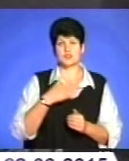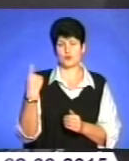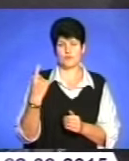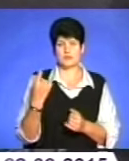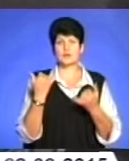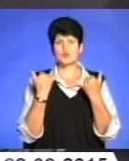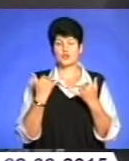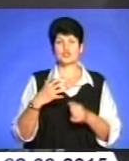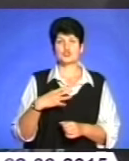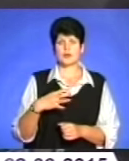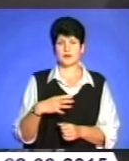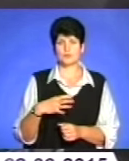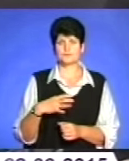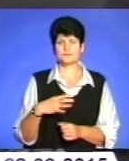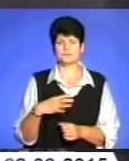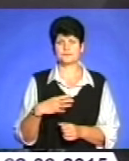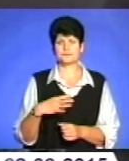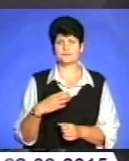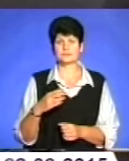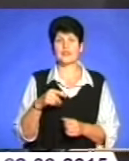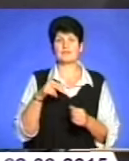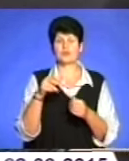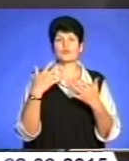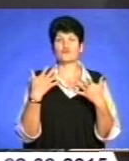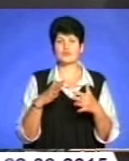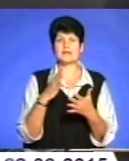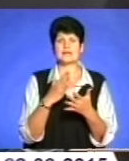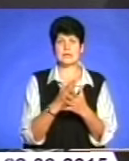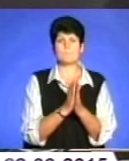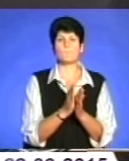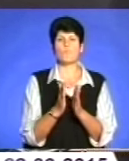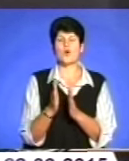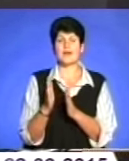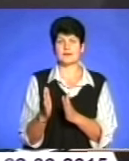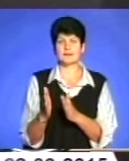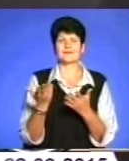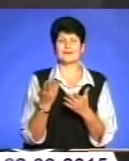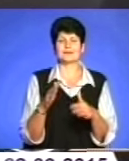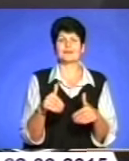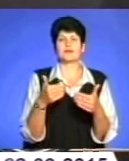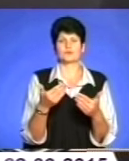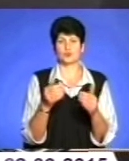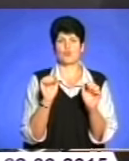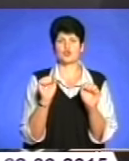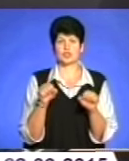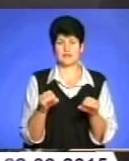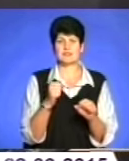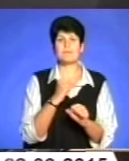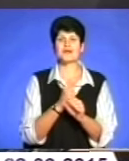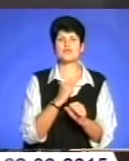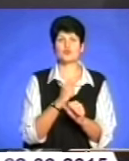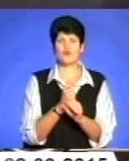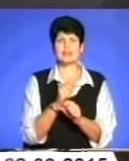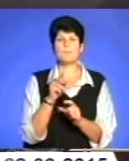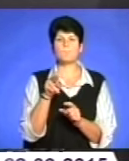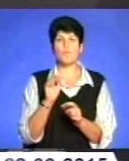сьогодні чекаємо, на виході вже є порядки, які дадуть можливість працювати